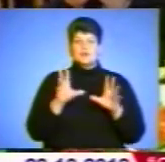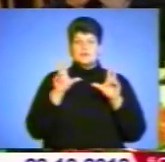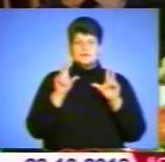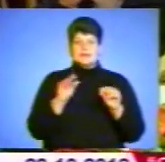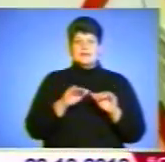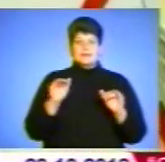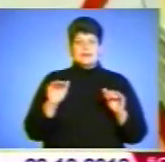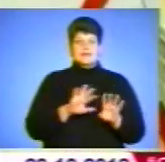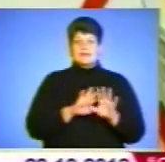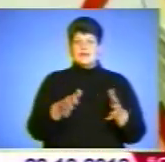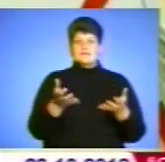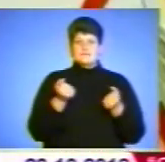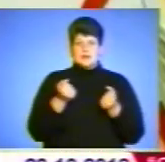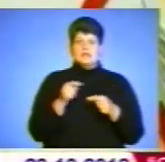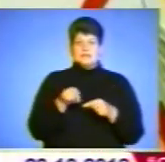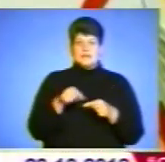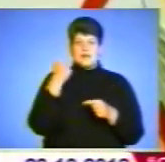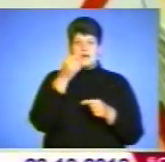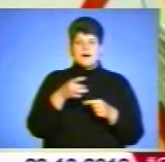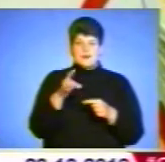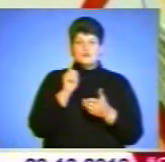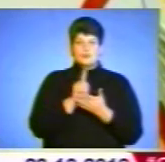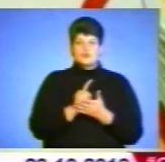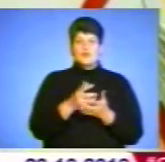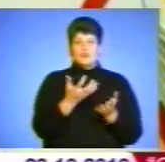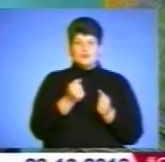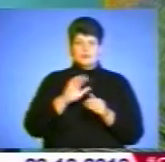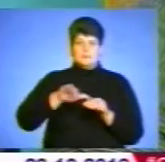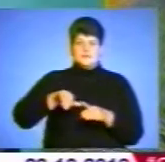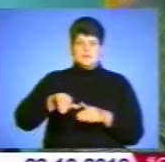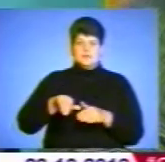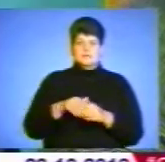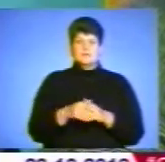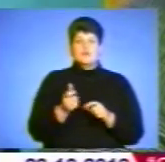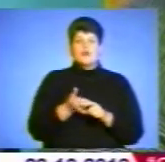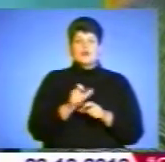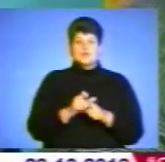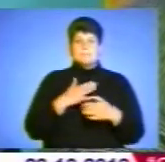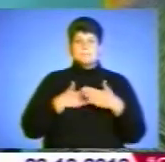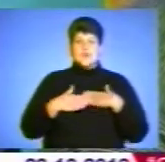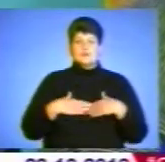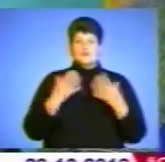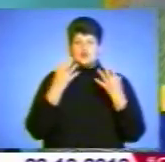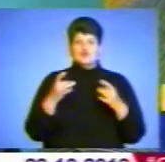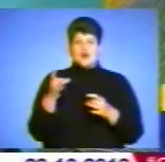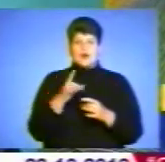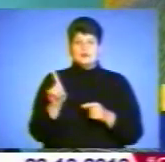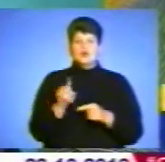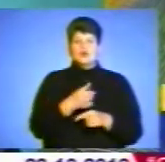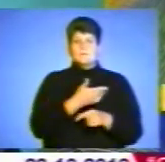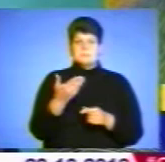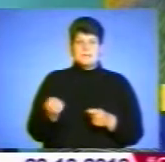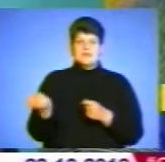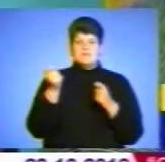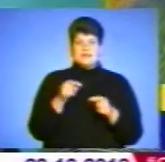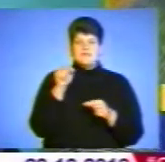не дісталося пристрою цього разу, обов'язково отримають їх згодом. Мені дуже приємно ще раз, що ми привезли